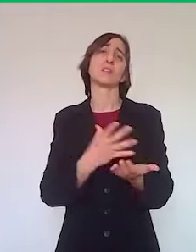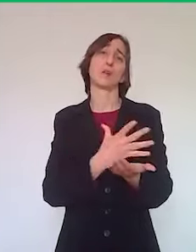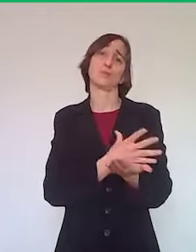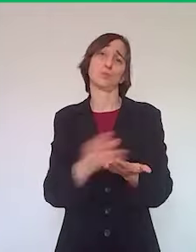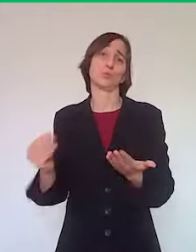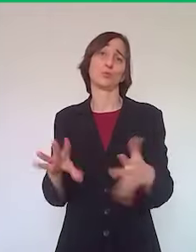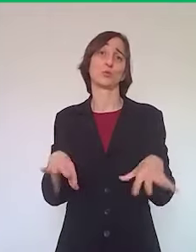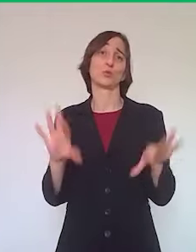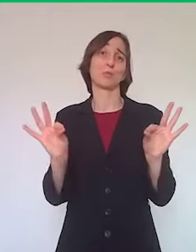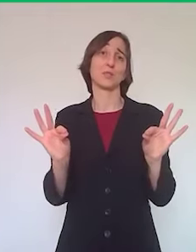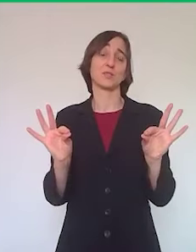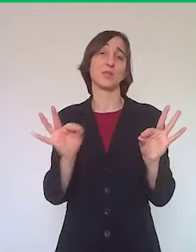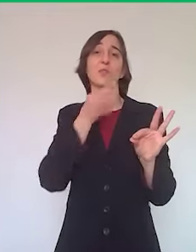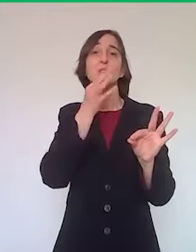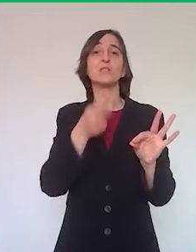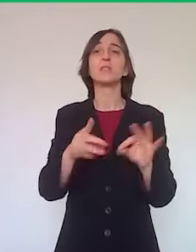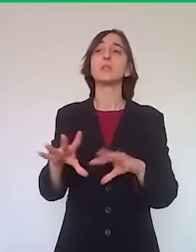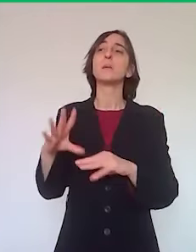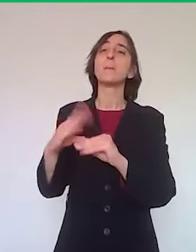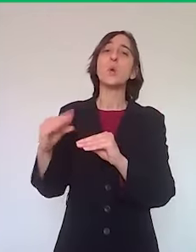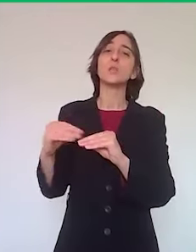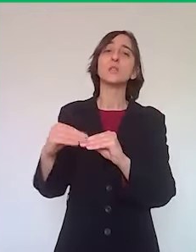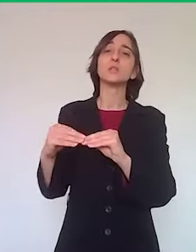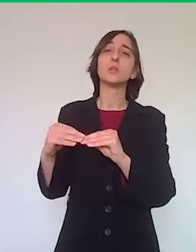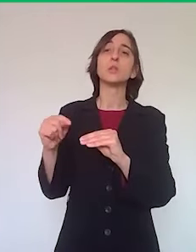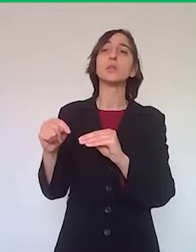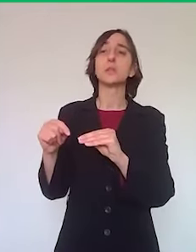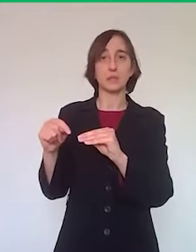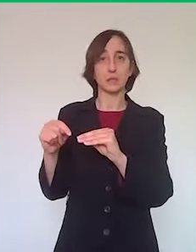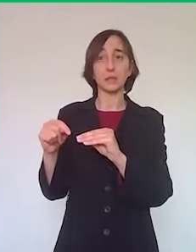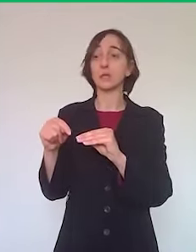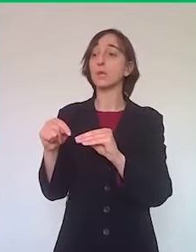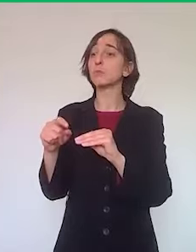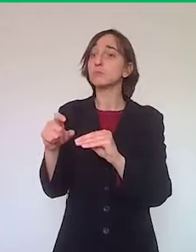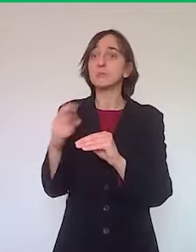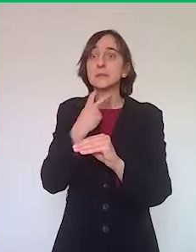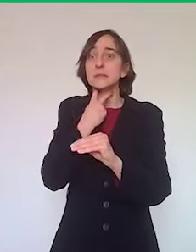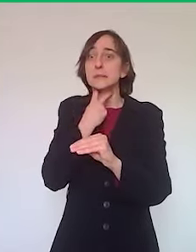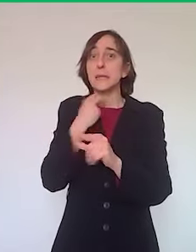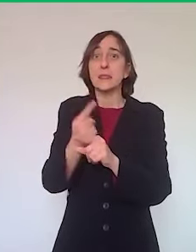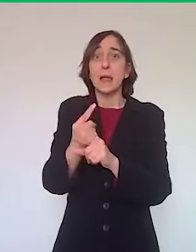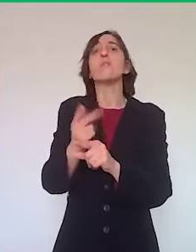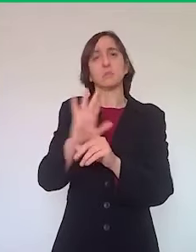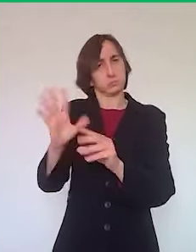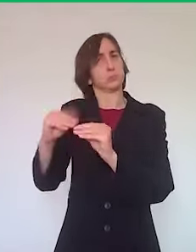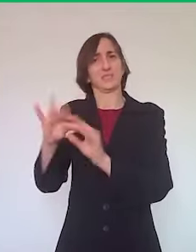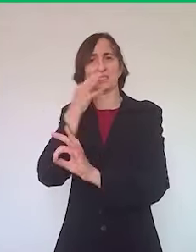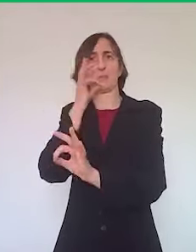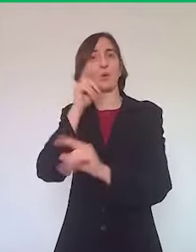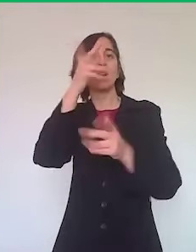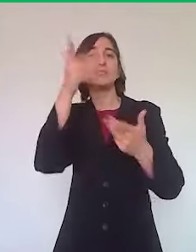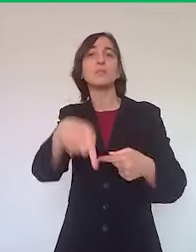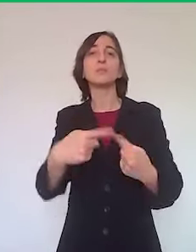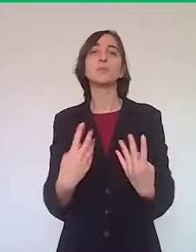questo. Le manutenzioni indifferibili sono sempre state possibili, per noi oggi è anche possibile procedere agli sfalci, ad esempio,